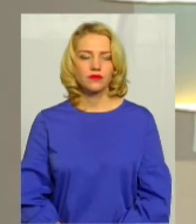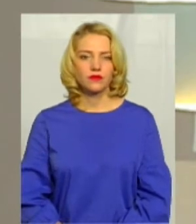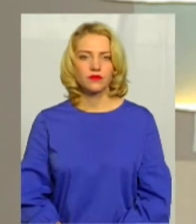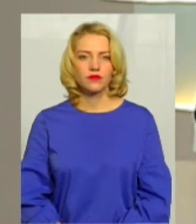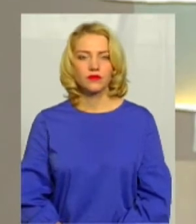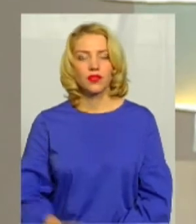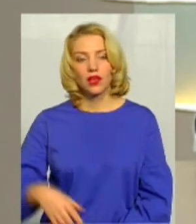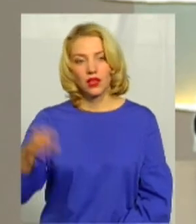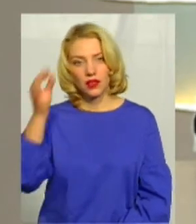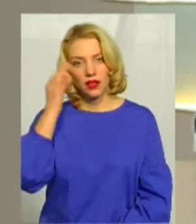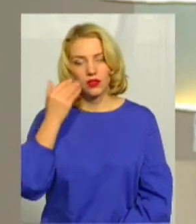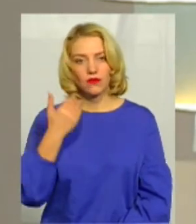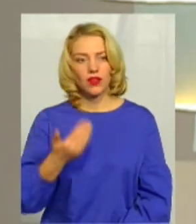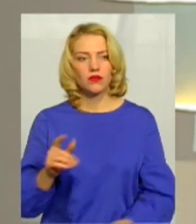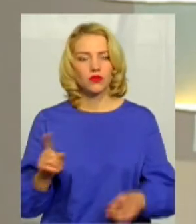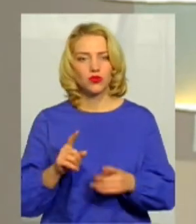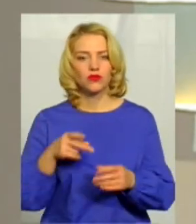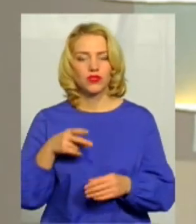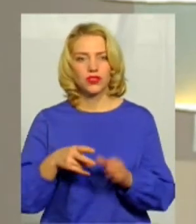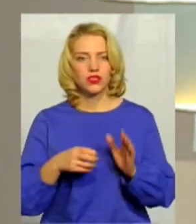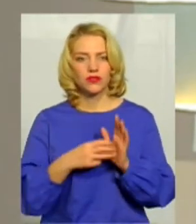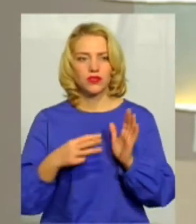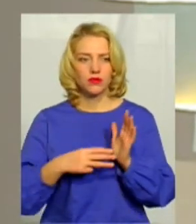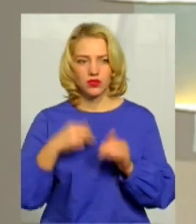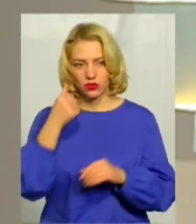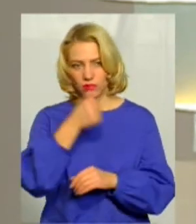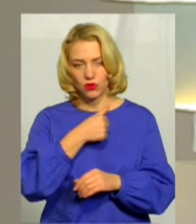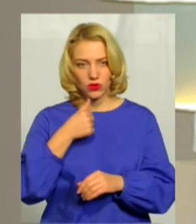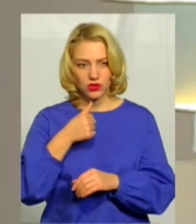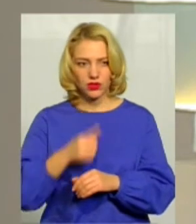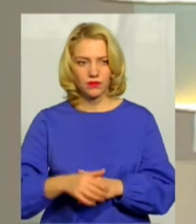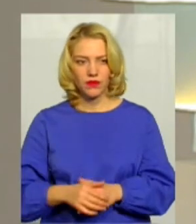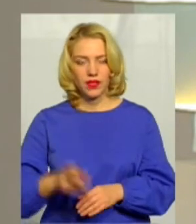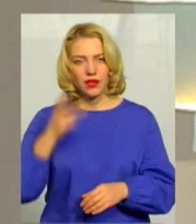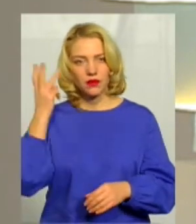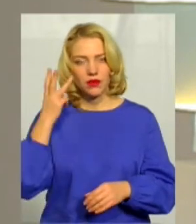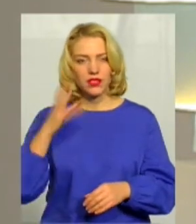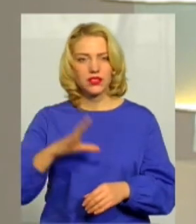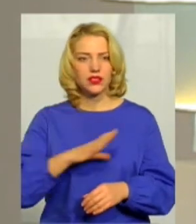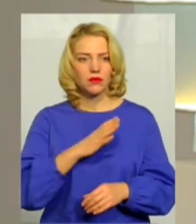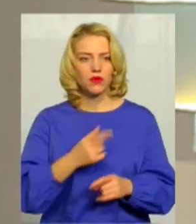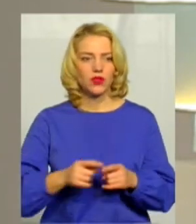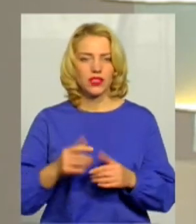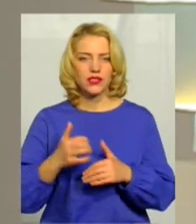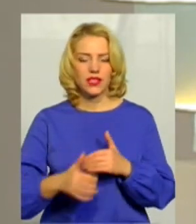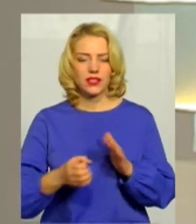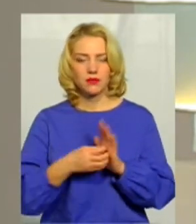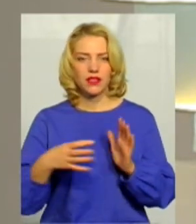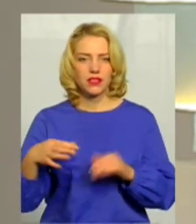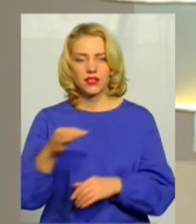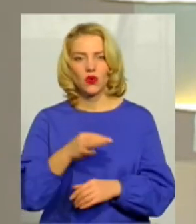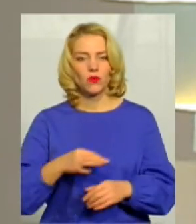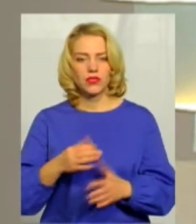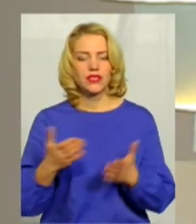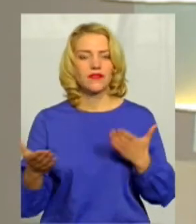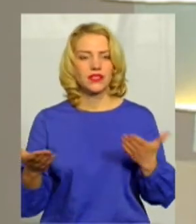Нагадаю вам, що у 2018 році Хмельниччина була серед 15 областей,